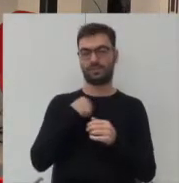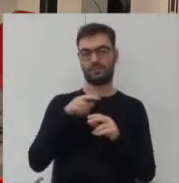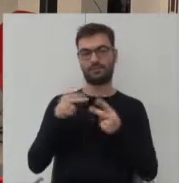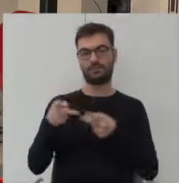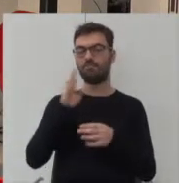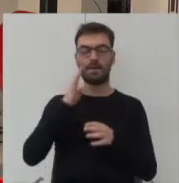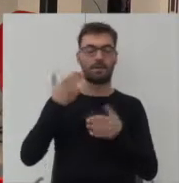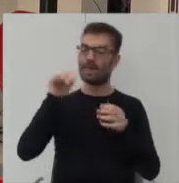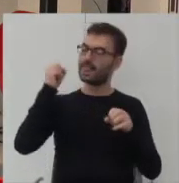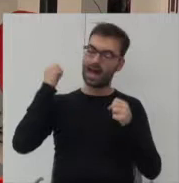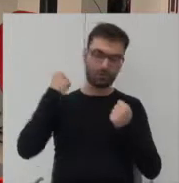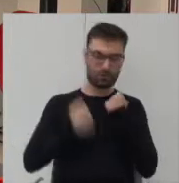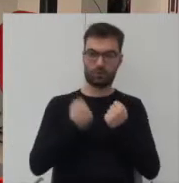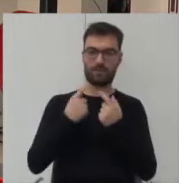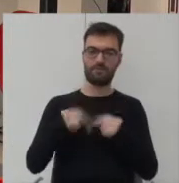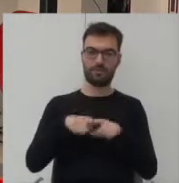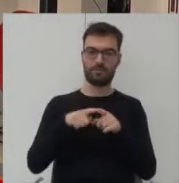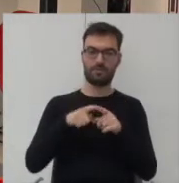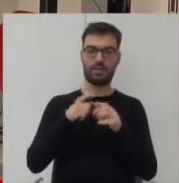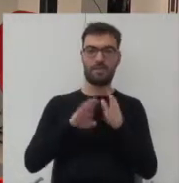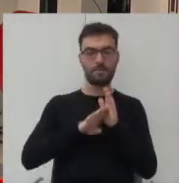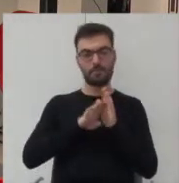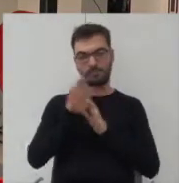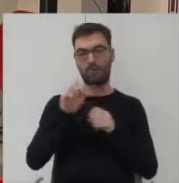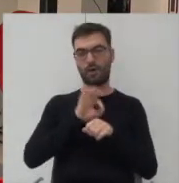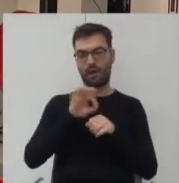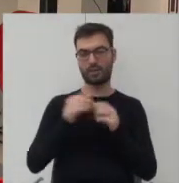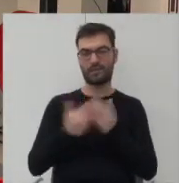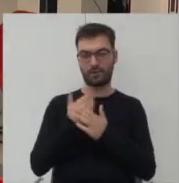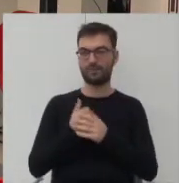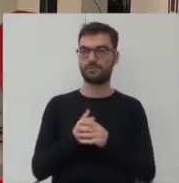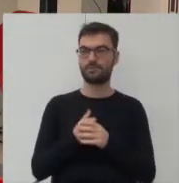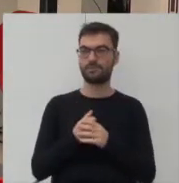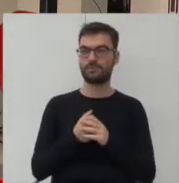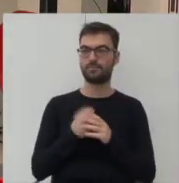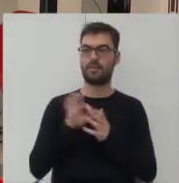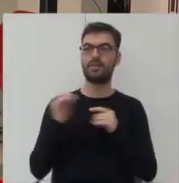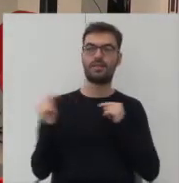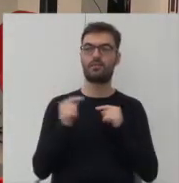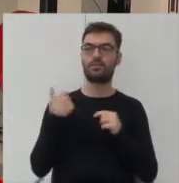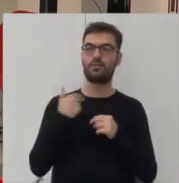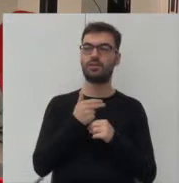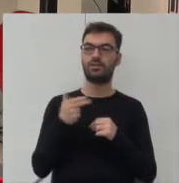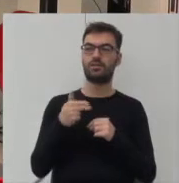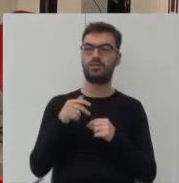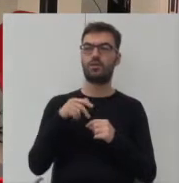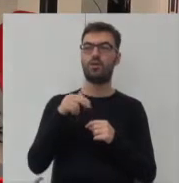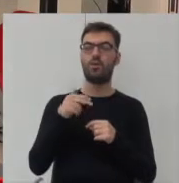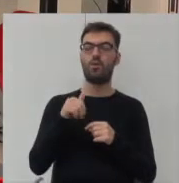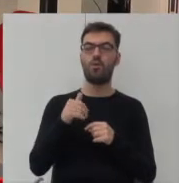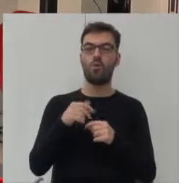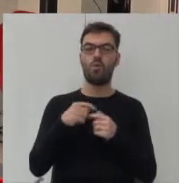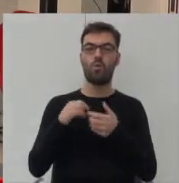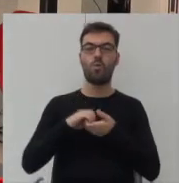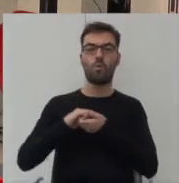najtrudniej z realizacją swoich progresywnych projektów. Akurat dyskusja dotyczyła Unii Energetycznej i